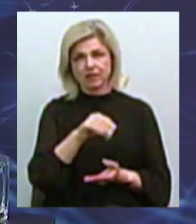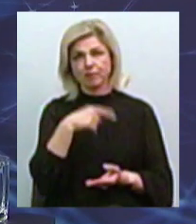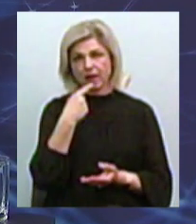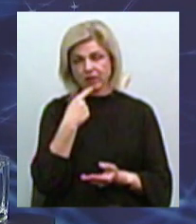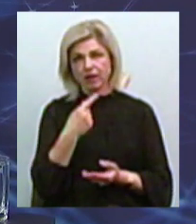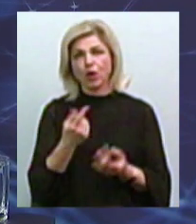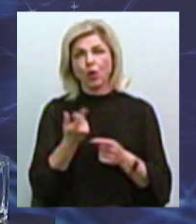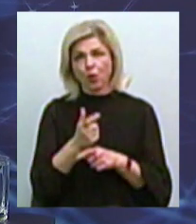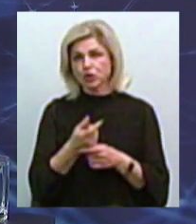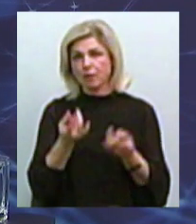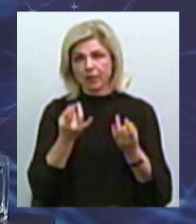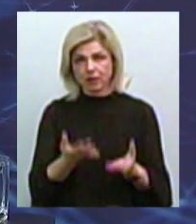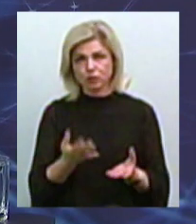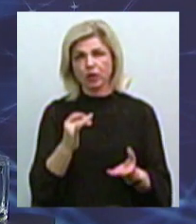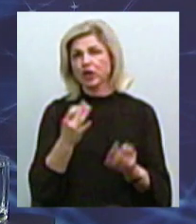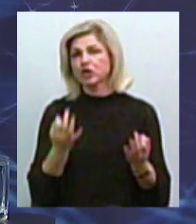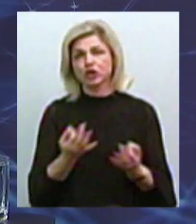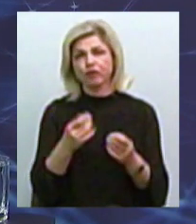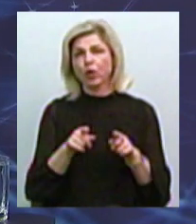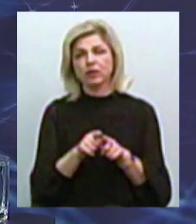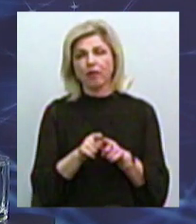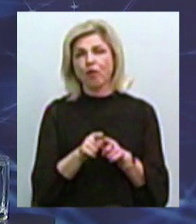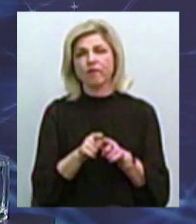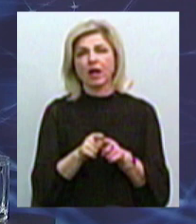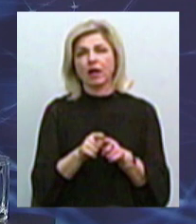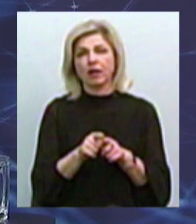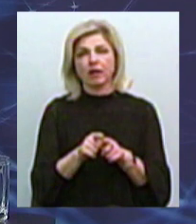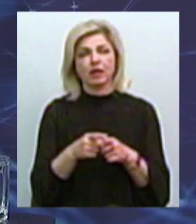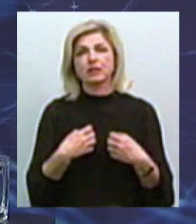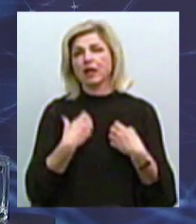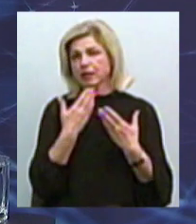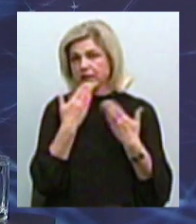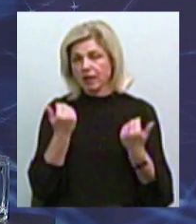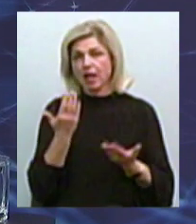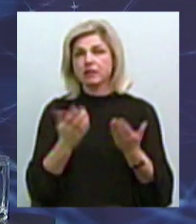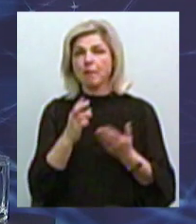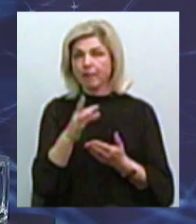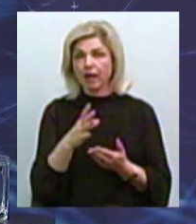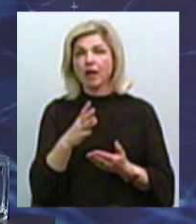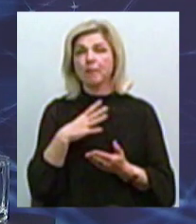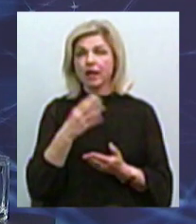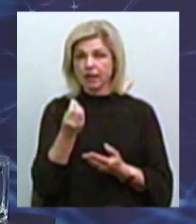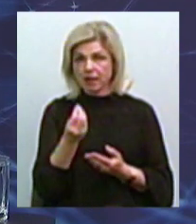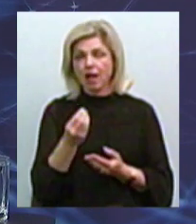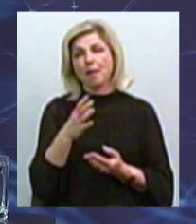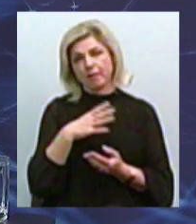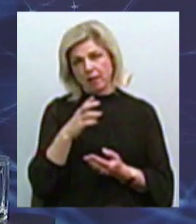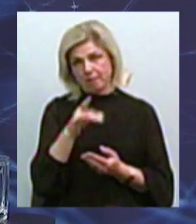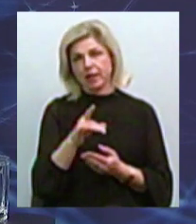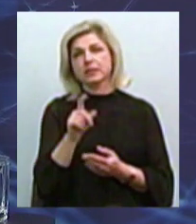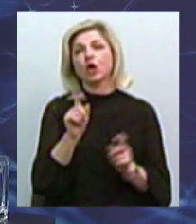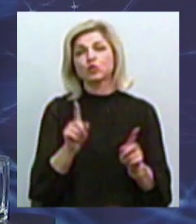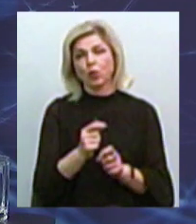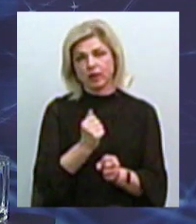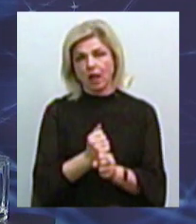Вопрос дуже простой. Нічого архієстественного немає. Якби були б деньги, то було б за що робити капітальні ремонти. Їх